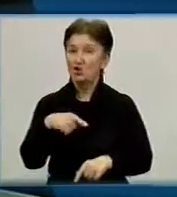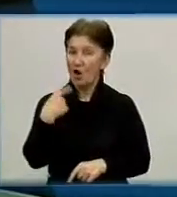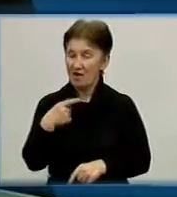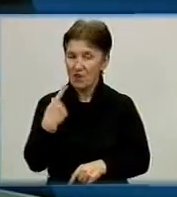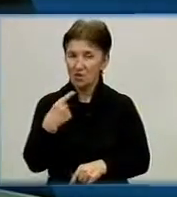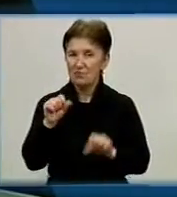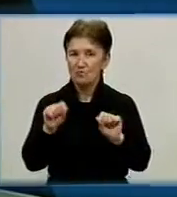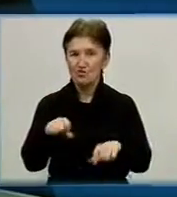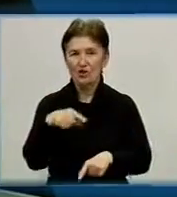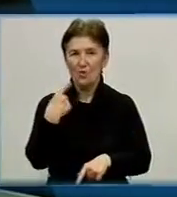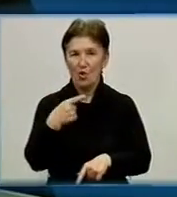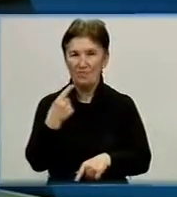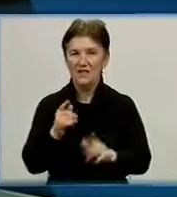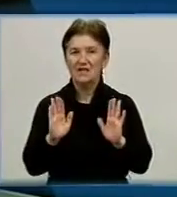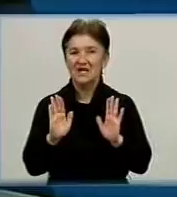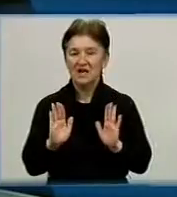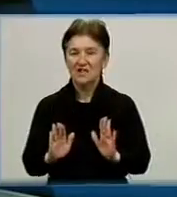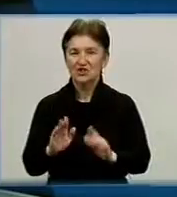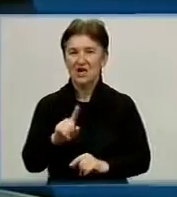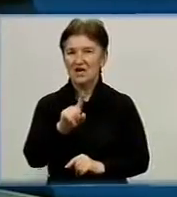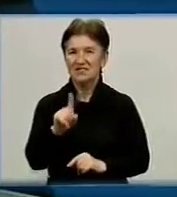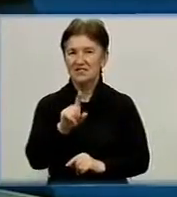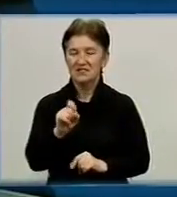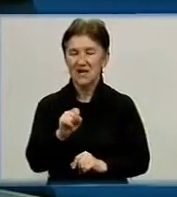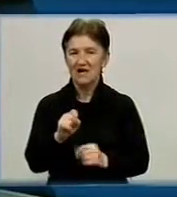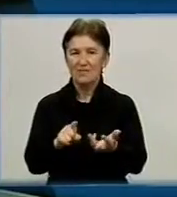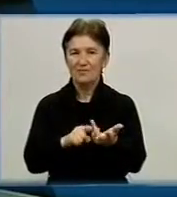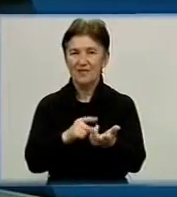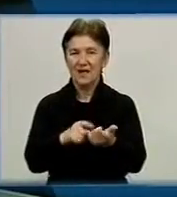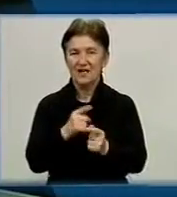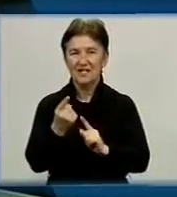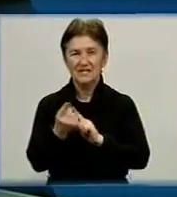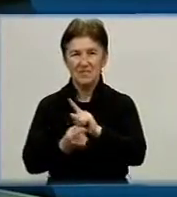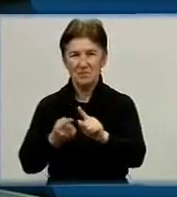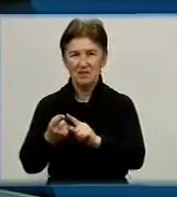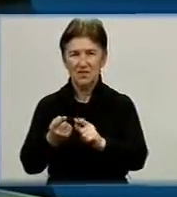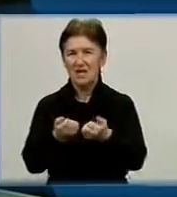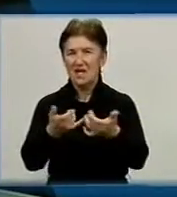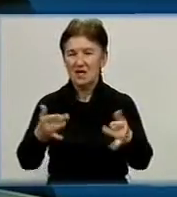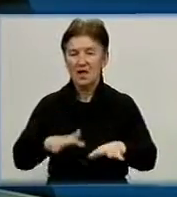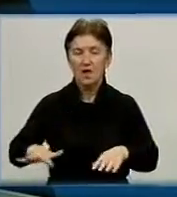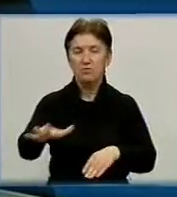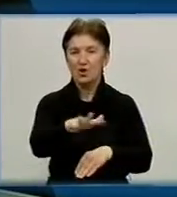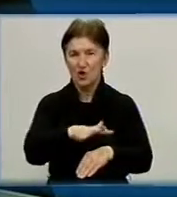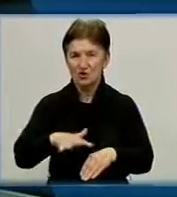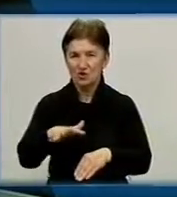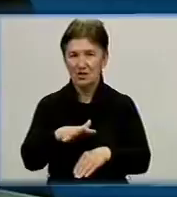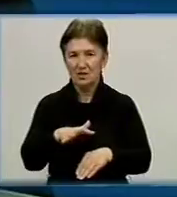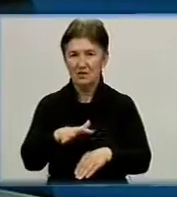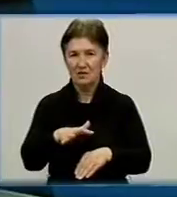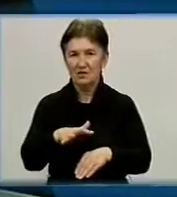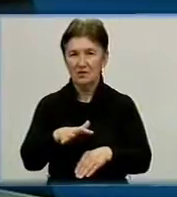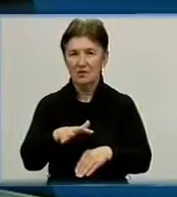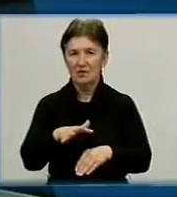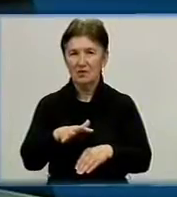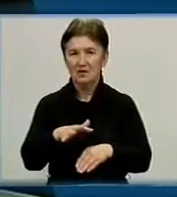можемо говорити лише за зміну деяких площ культур. Набір